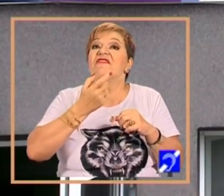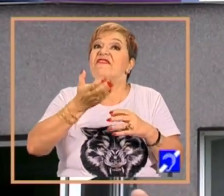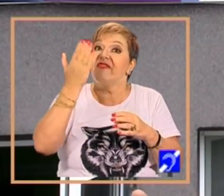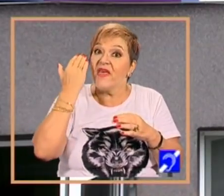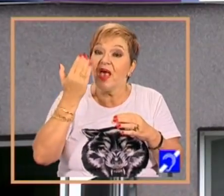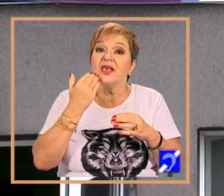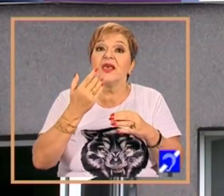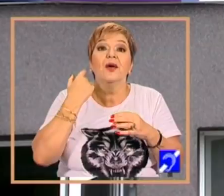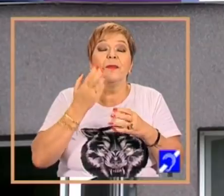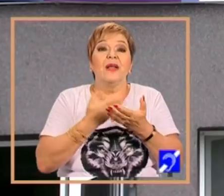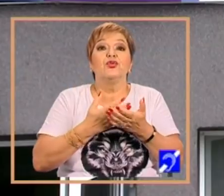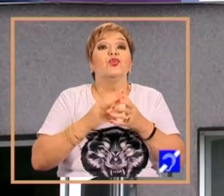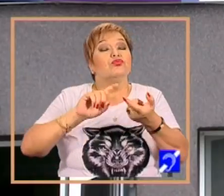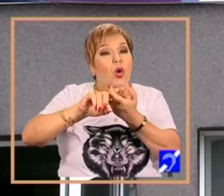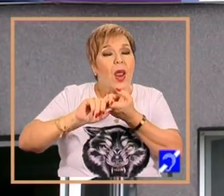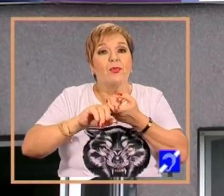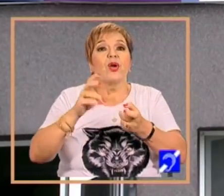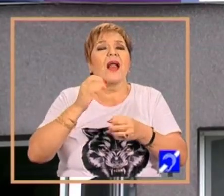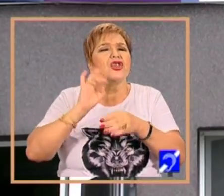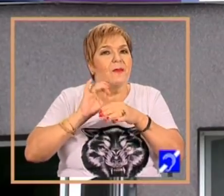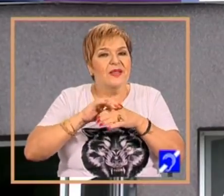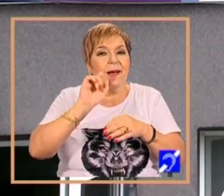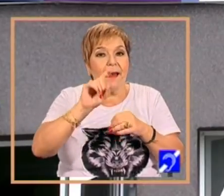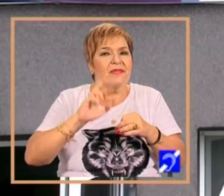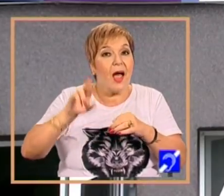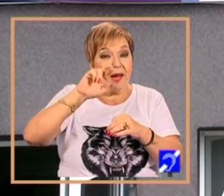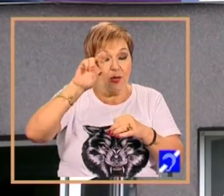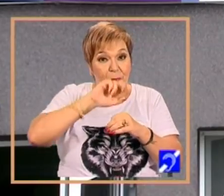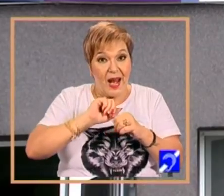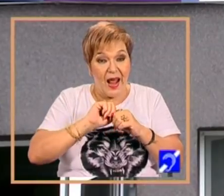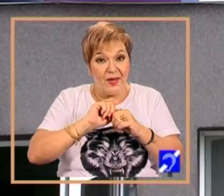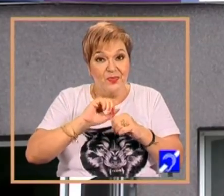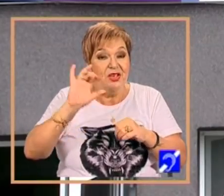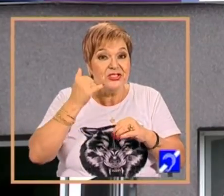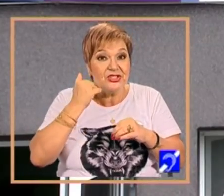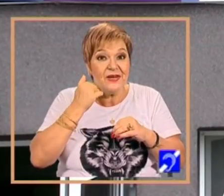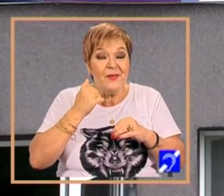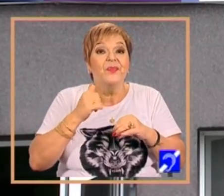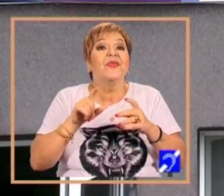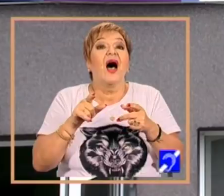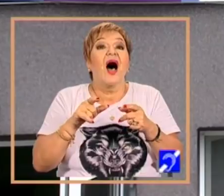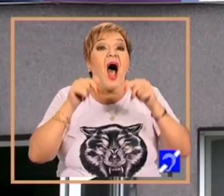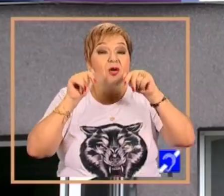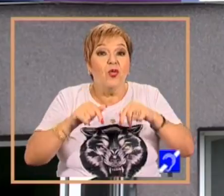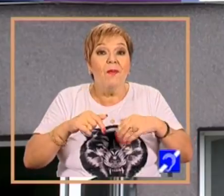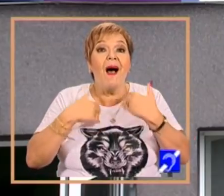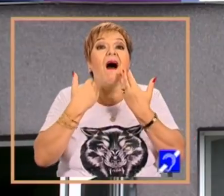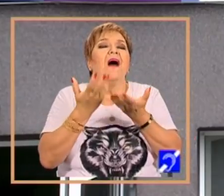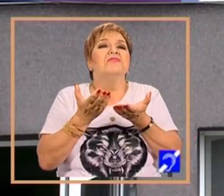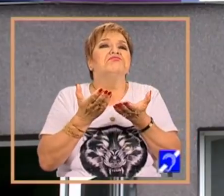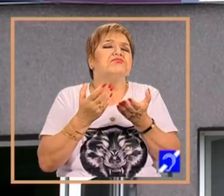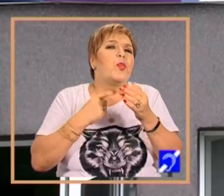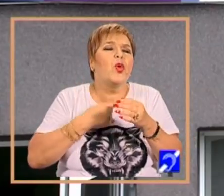pe această parte medicală. Astfel încât la această dată practic asigurăm undeva